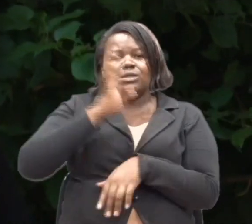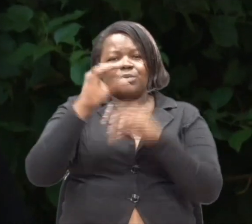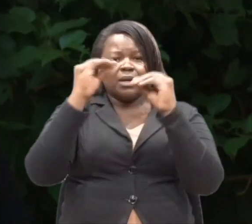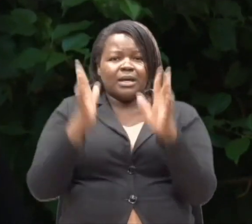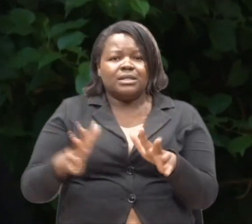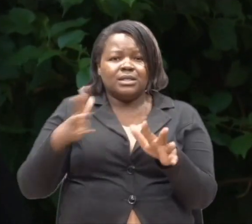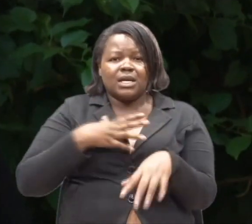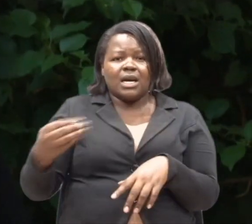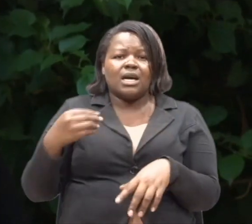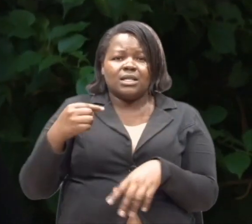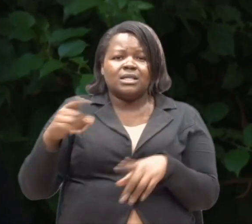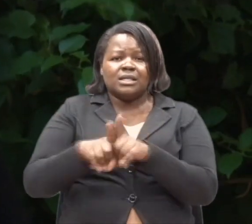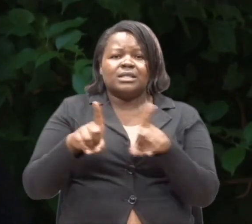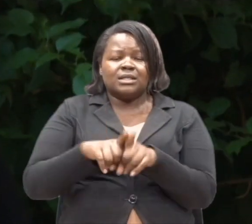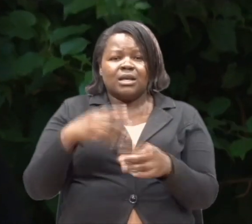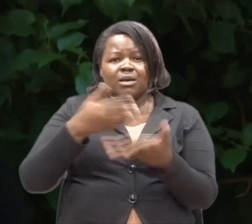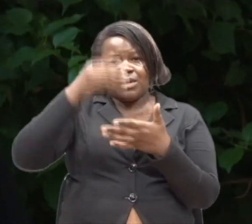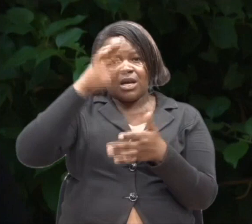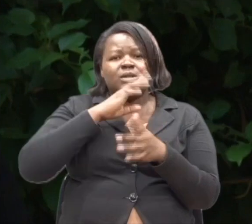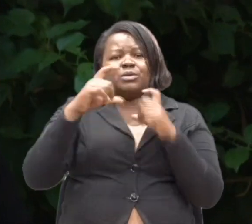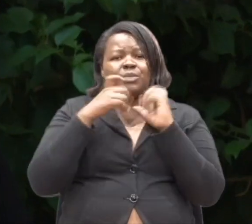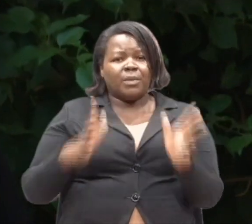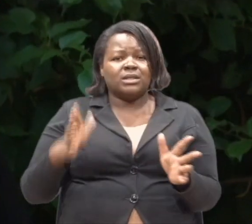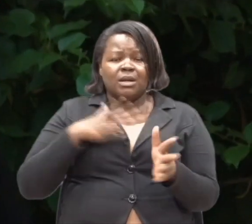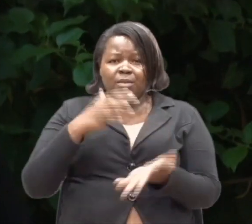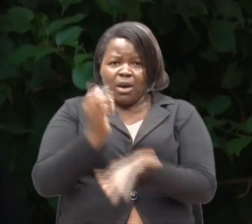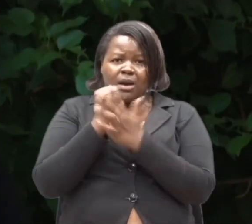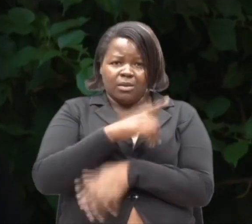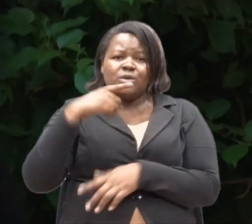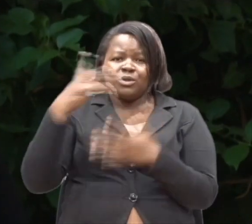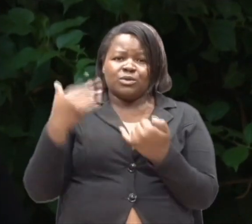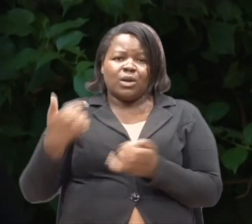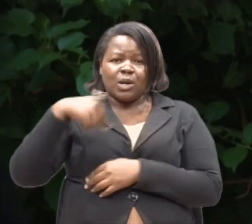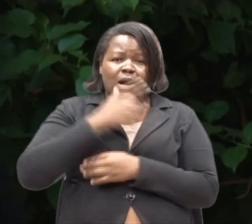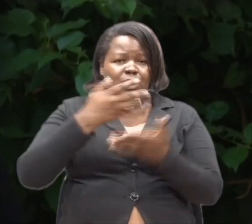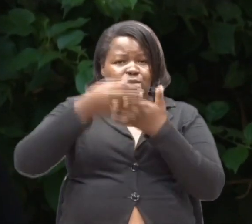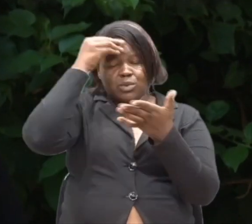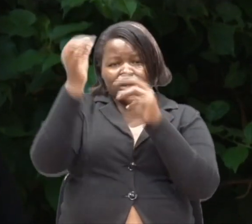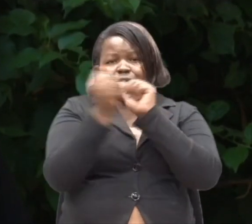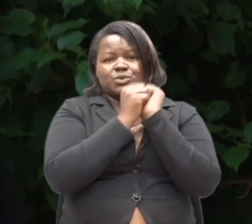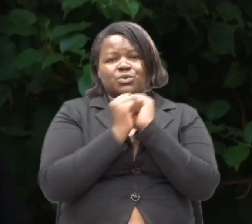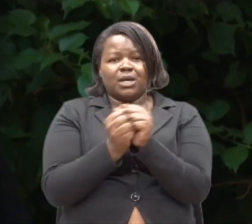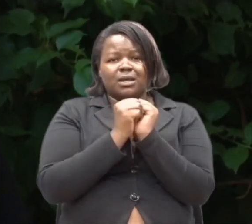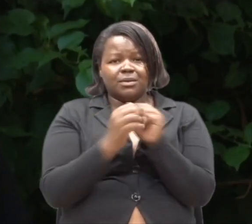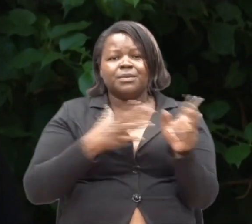mwalimu na nikasomea nikukua pasta. Nita kusaidia, kwa hizyo tutasoma na wewe,